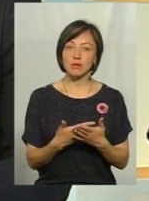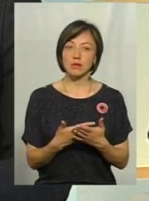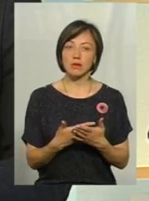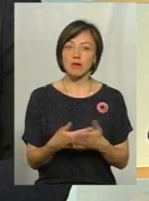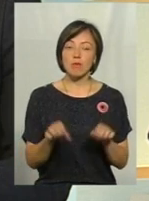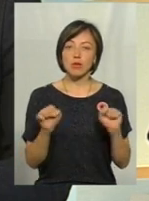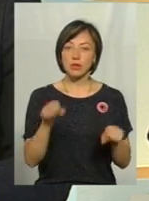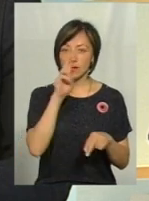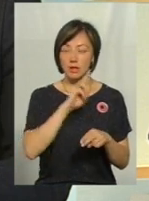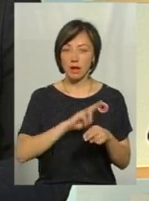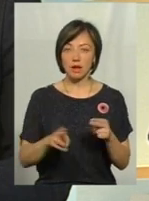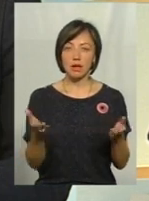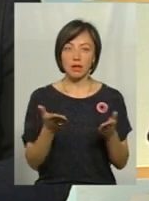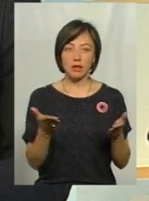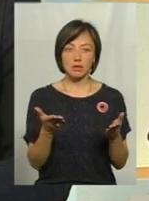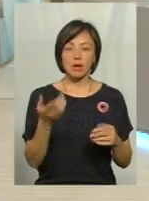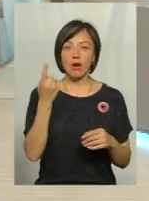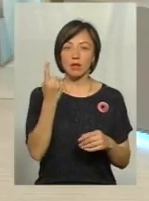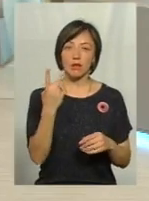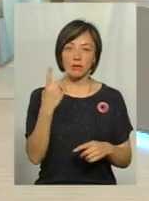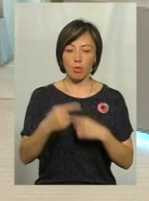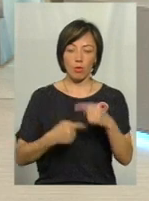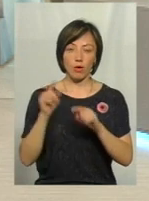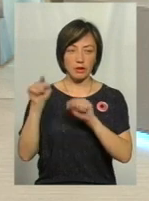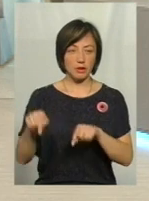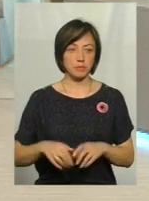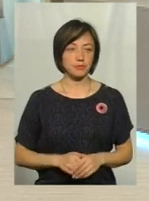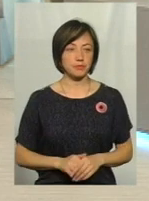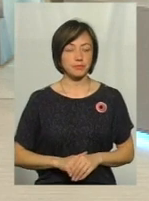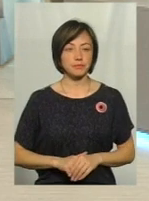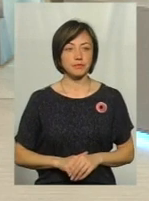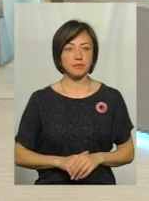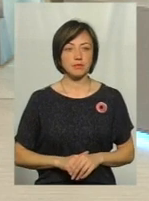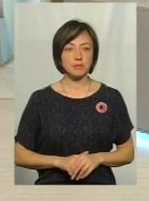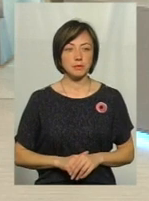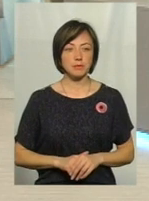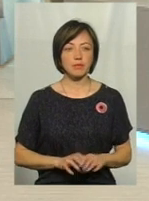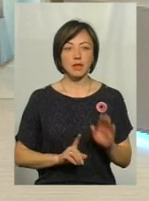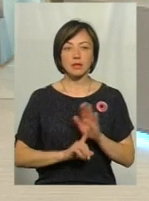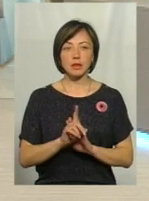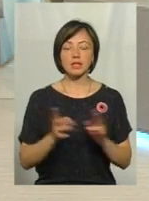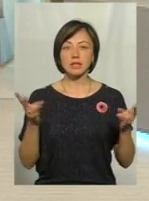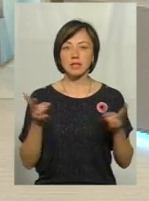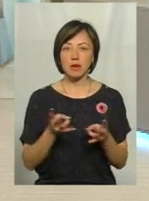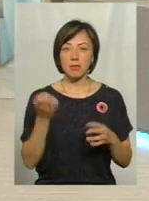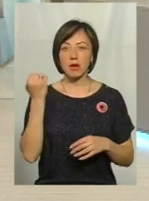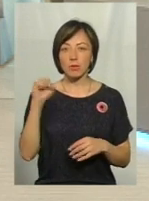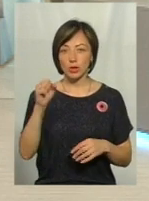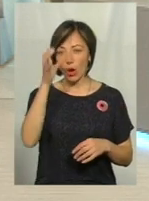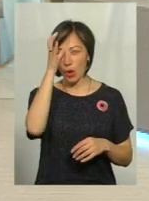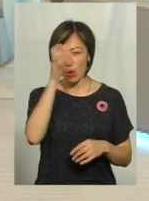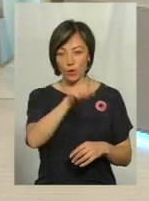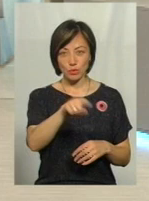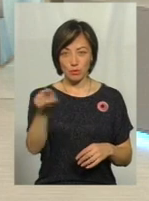можливо, вже втратили якесь одне, то й два покоління там. Ось цих ідеологій. Спершу треба перемогти у ми. Так, спочатку